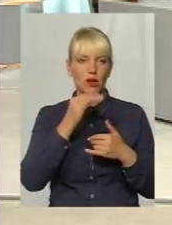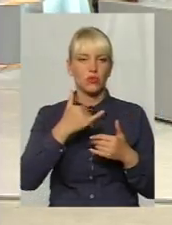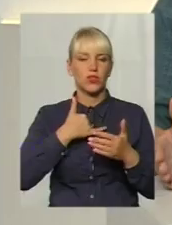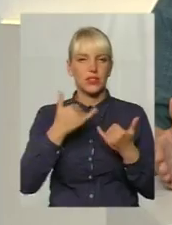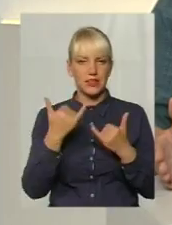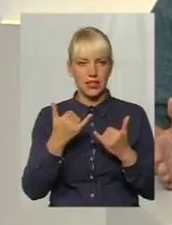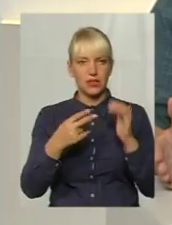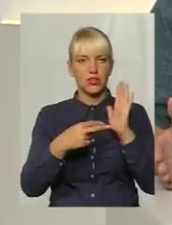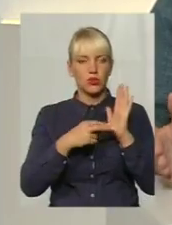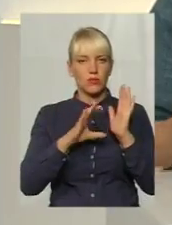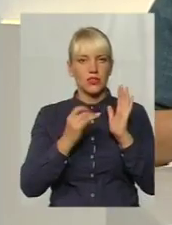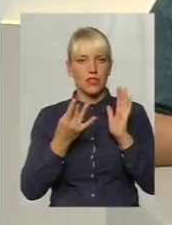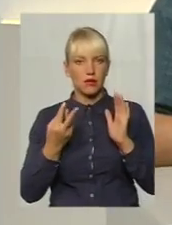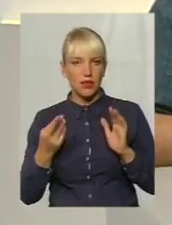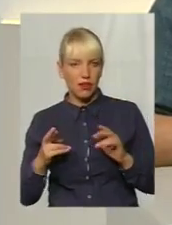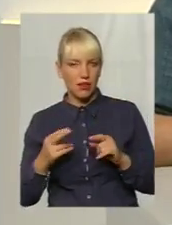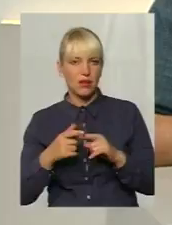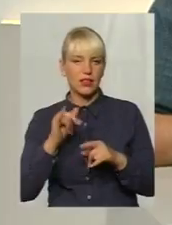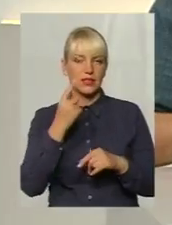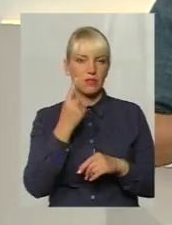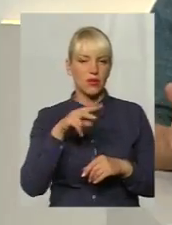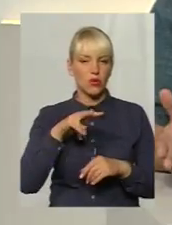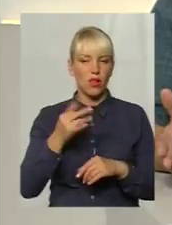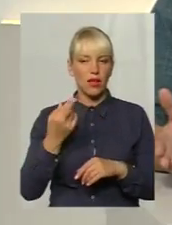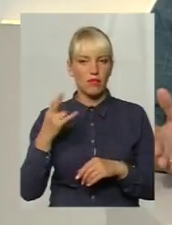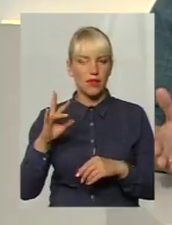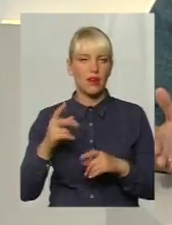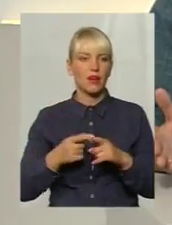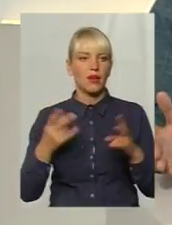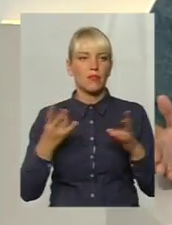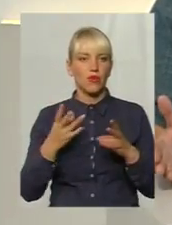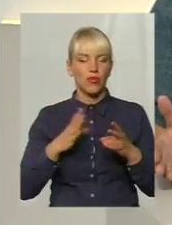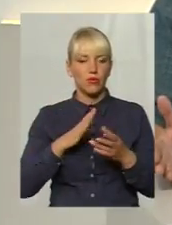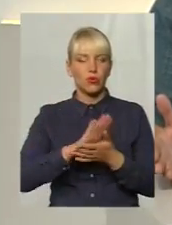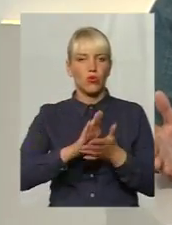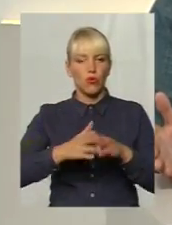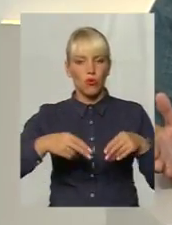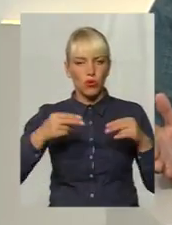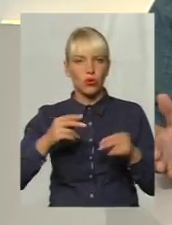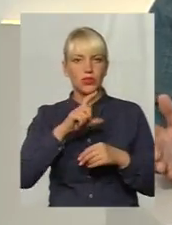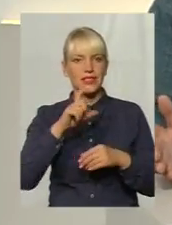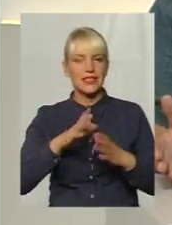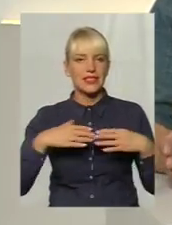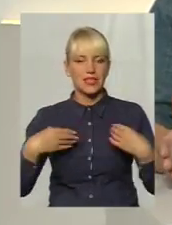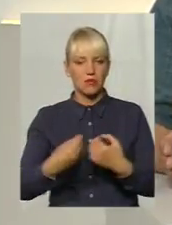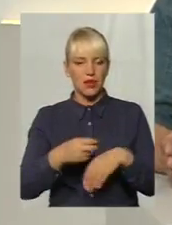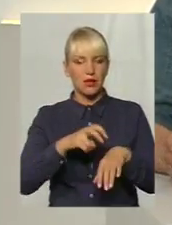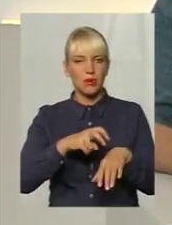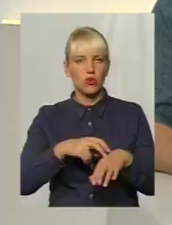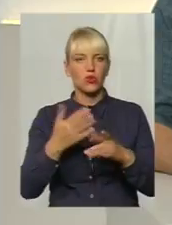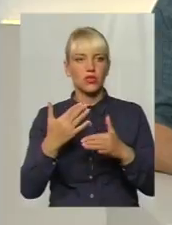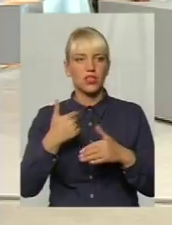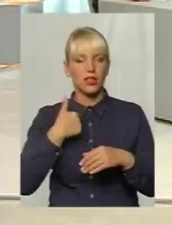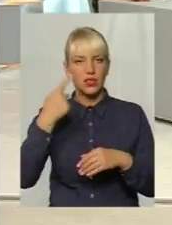серпня, як ніяк, з першого липня мали начебто ми заключати вже угоди з сімейними лікарями, але, наскільки я знаю,